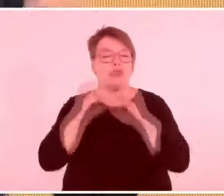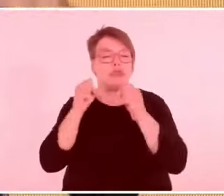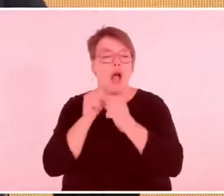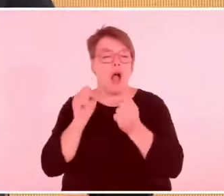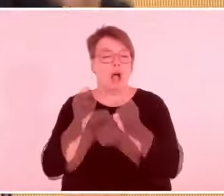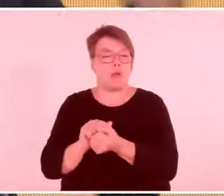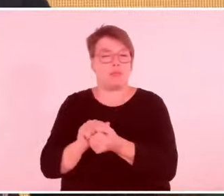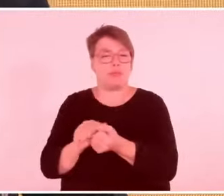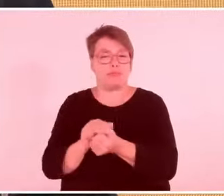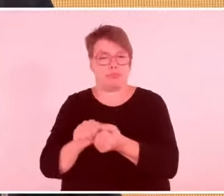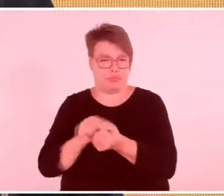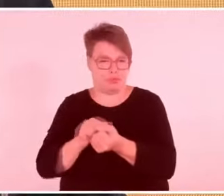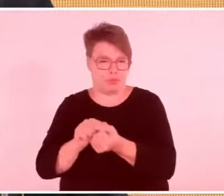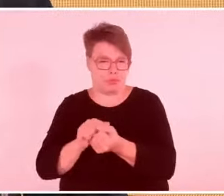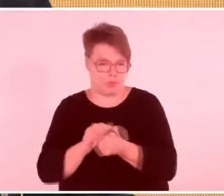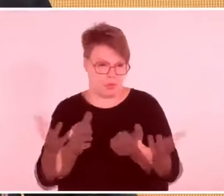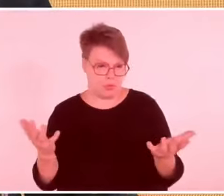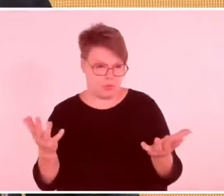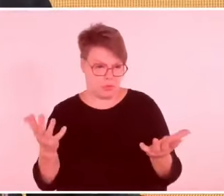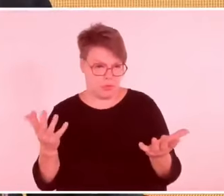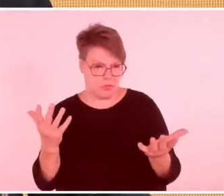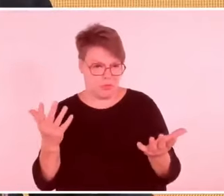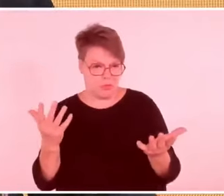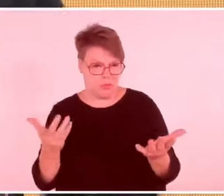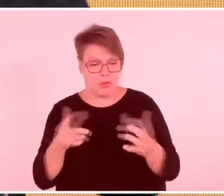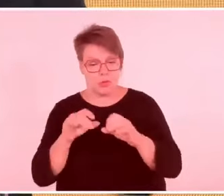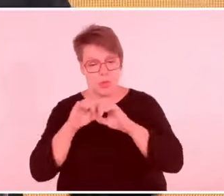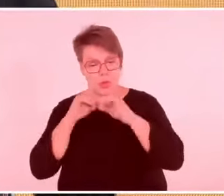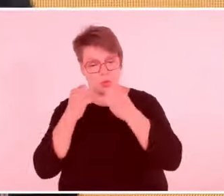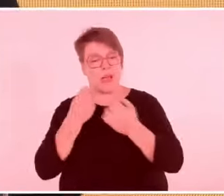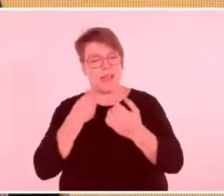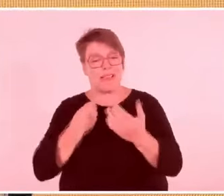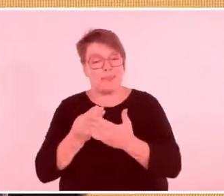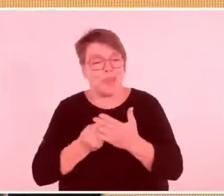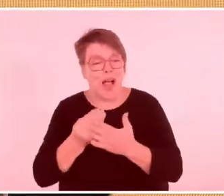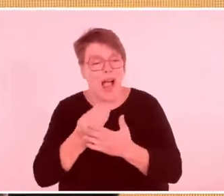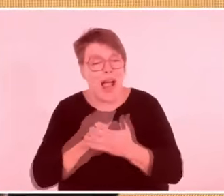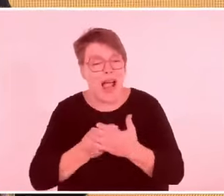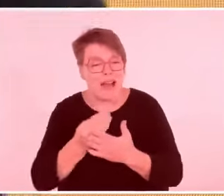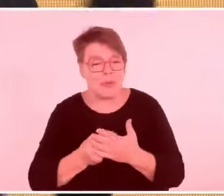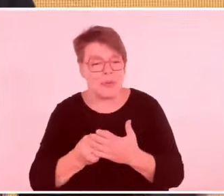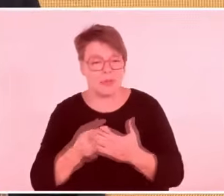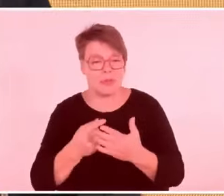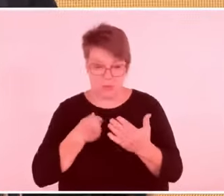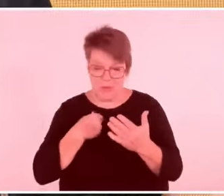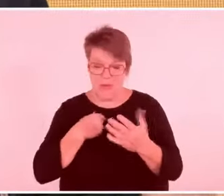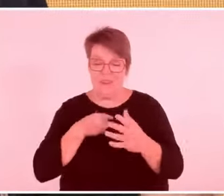Wir sollten nur den Hintergrund dieser Situation erkennen